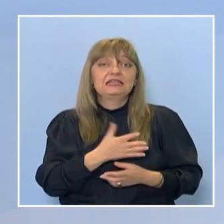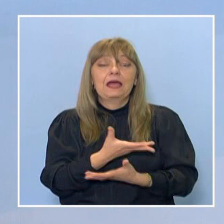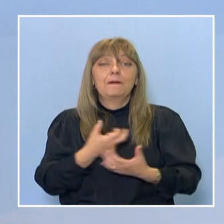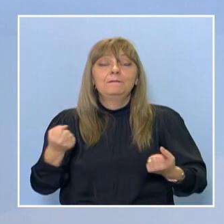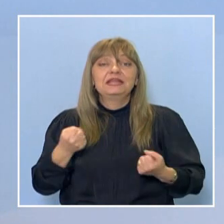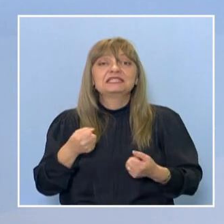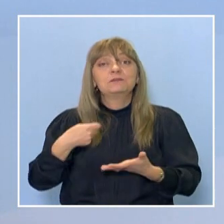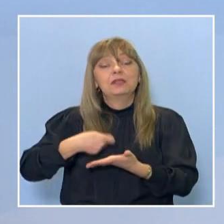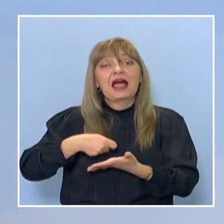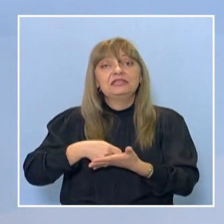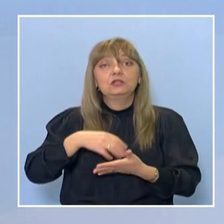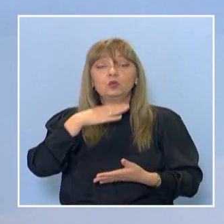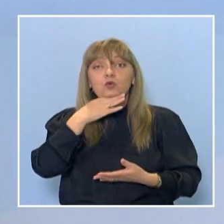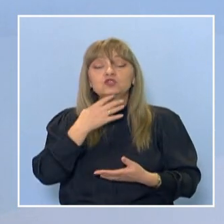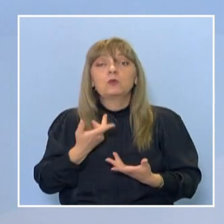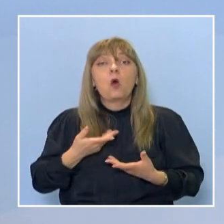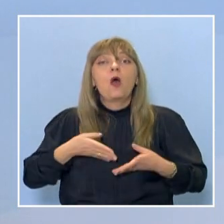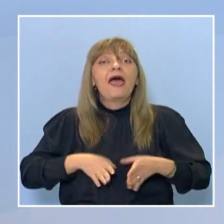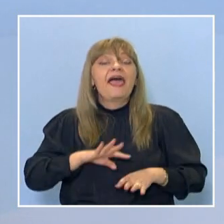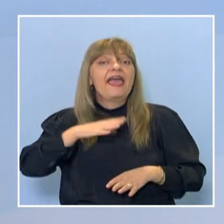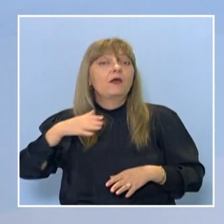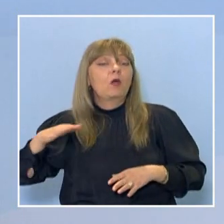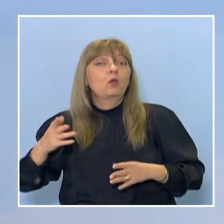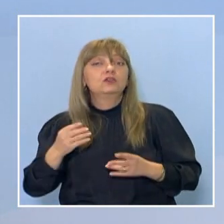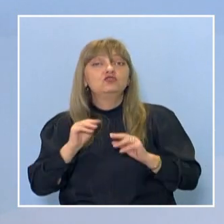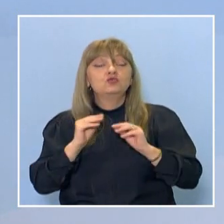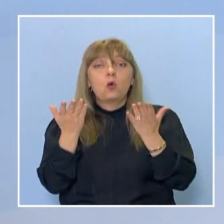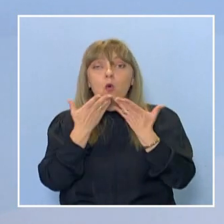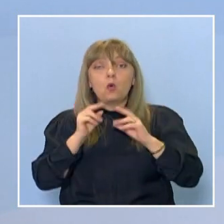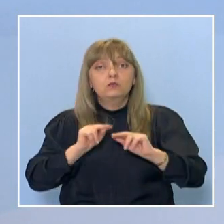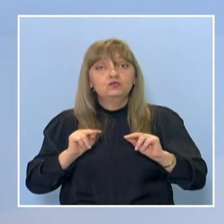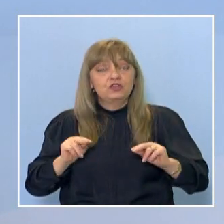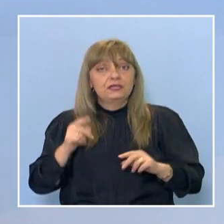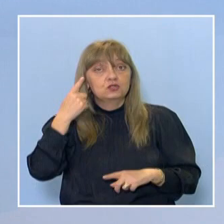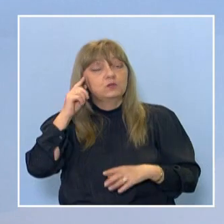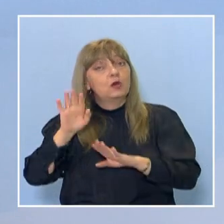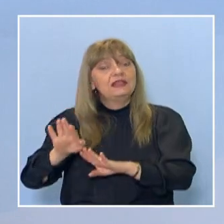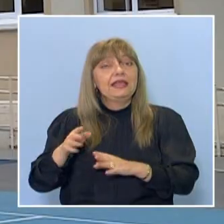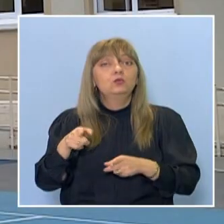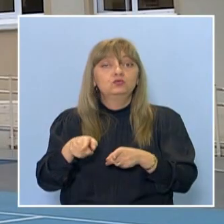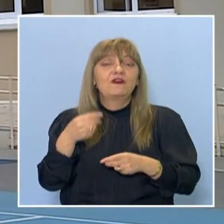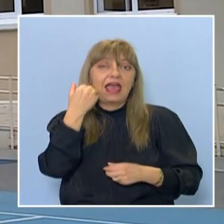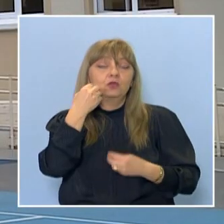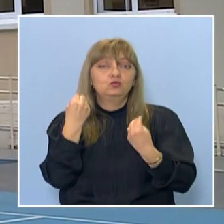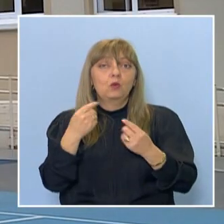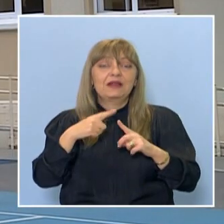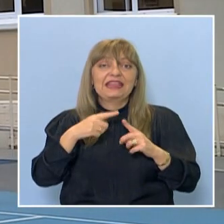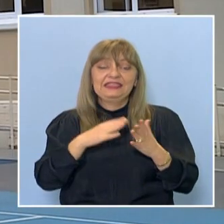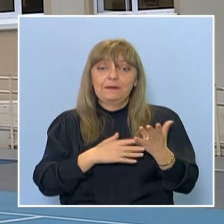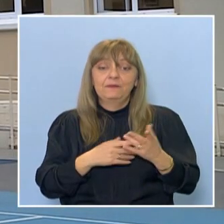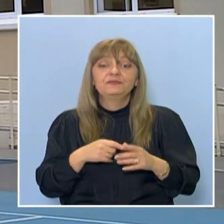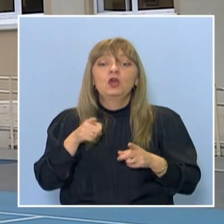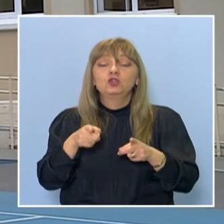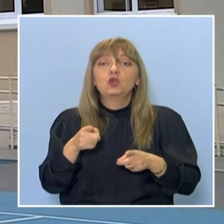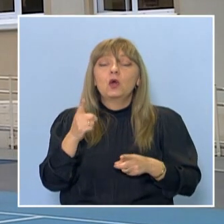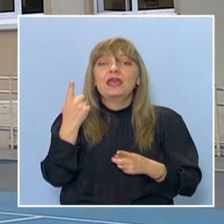курс по екологично обучение. Според Дилян, това също е добра тема за бъдещ филм. Дилян Гелов